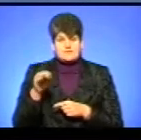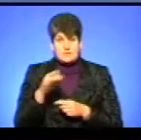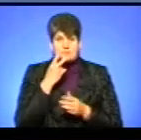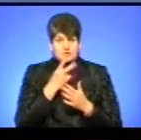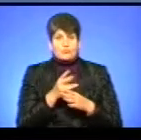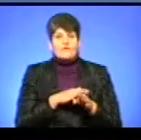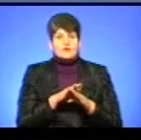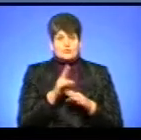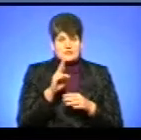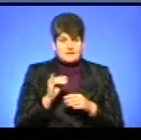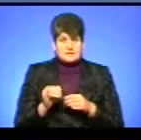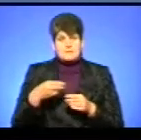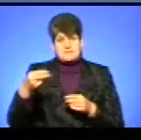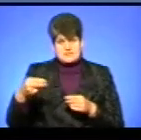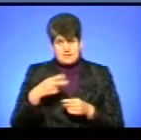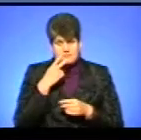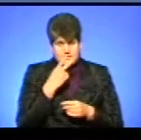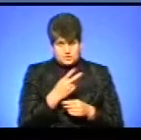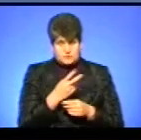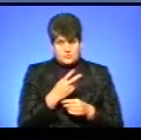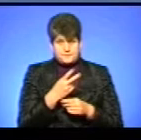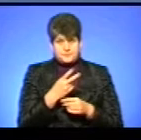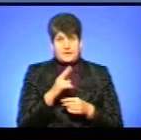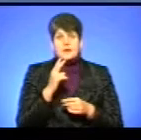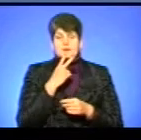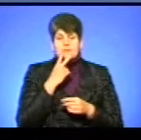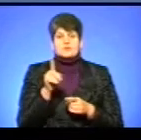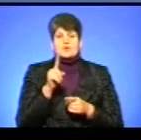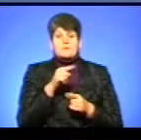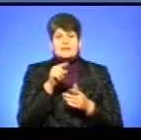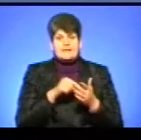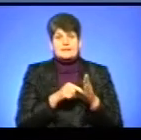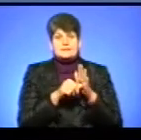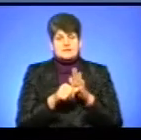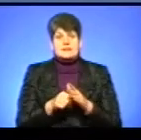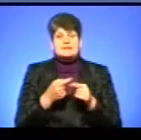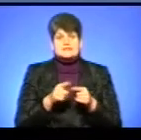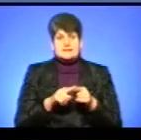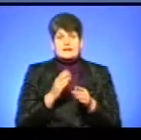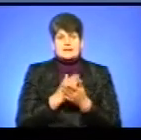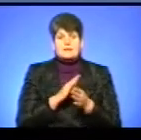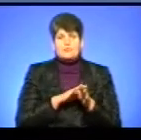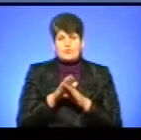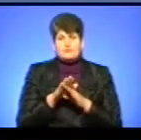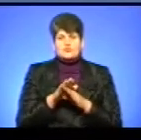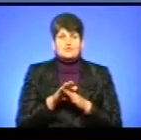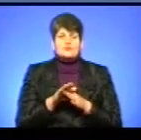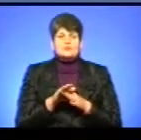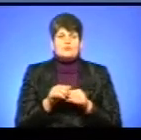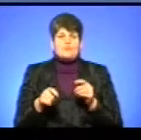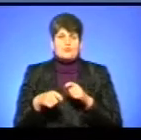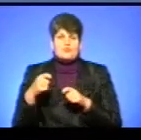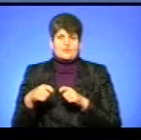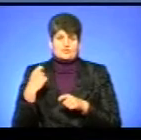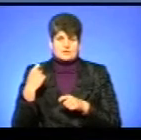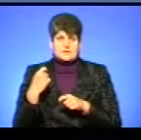ми бачимо підписанта цього акту, і ми бачимо, що питання дискримінації це є абсолютно неприпустимим порушенням, не говорячи вже про